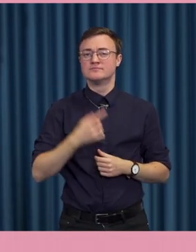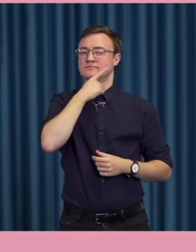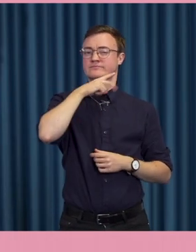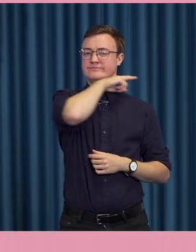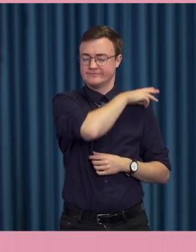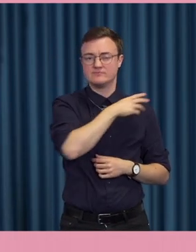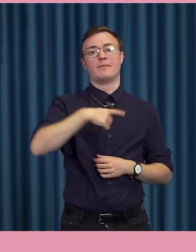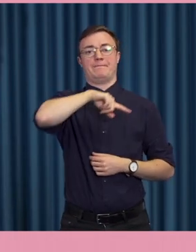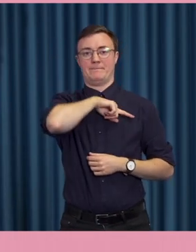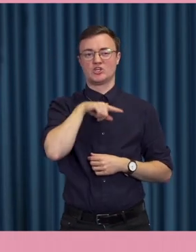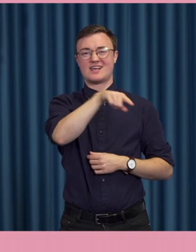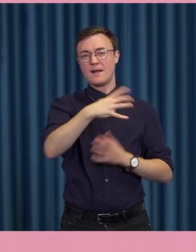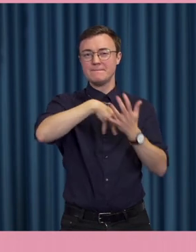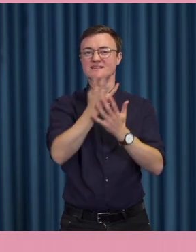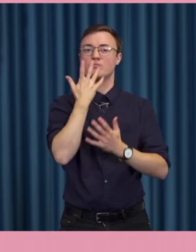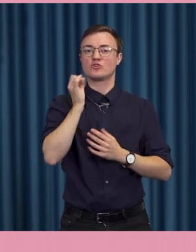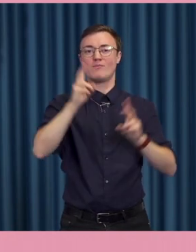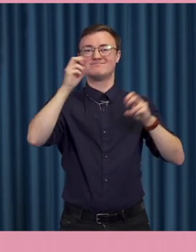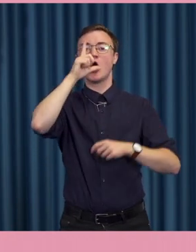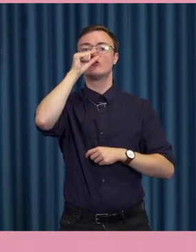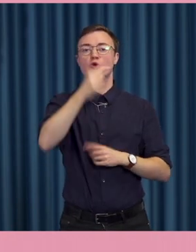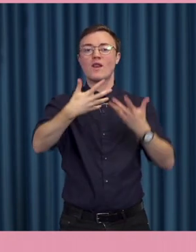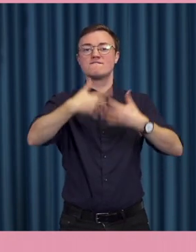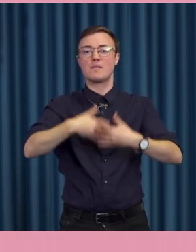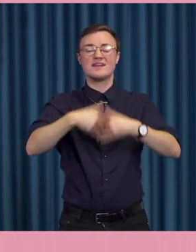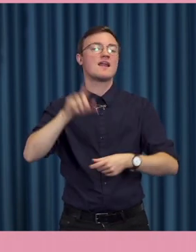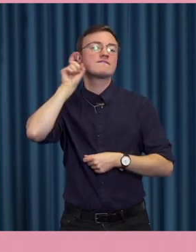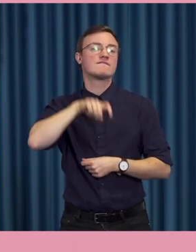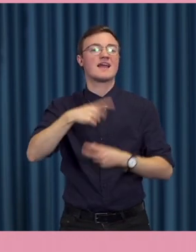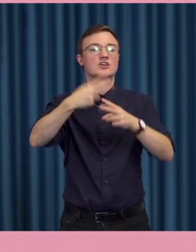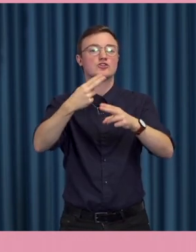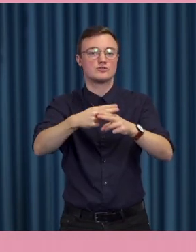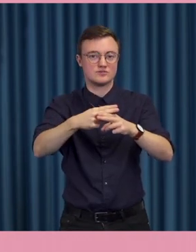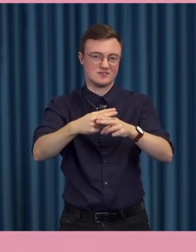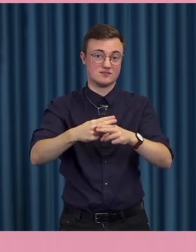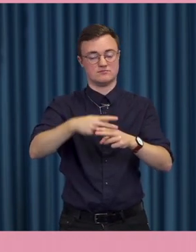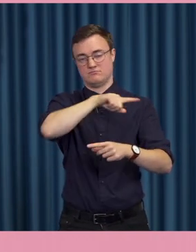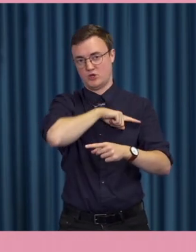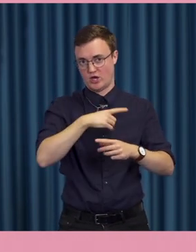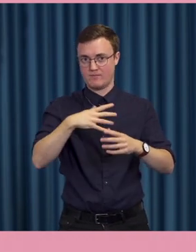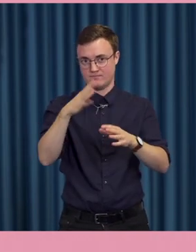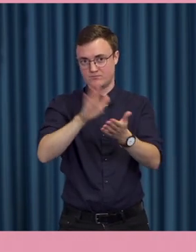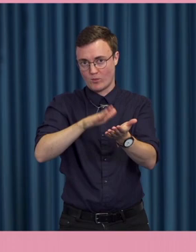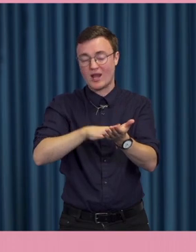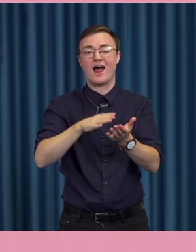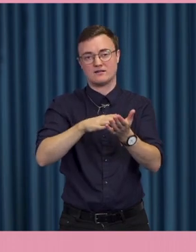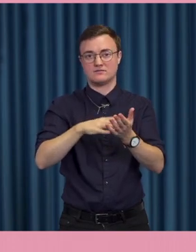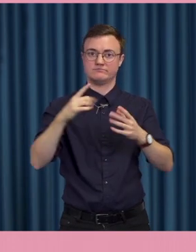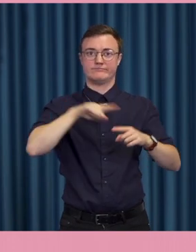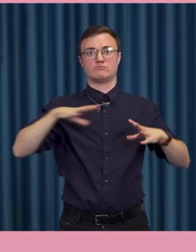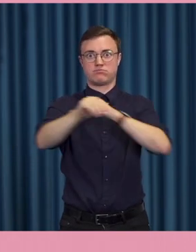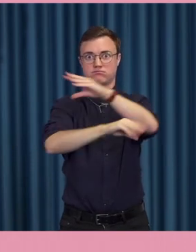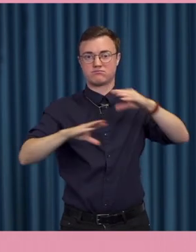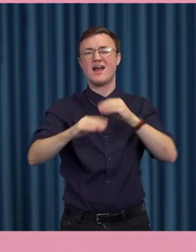talade det mycket i media om trollfabriker och fake news. Och det var väldigt mycket på tapeterna. Men idag så skulle vi kunna säga att de här stora